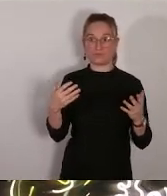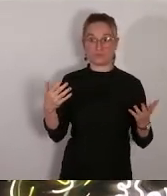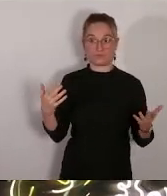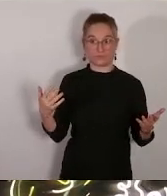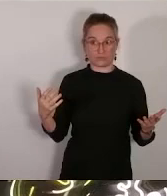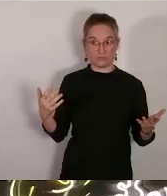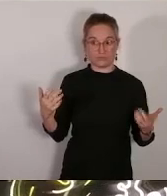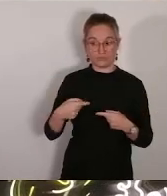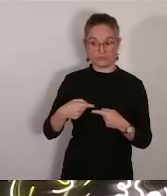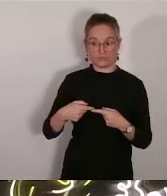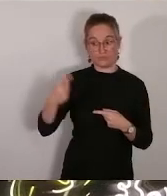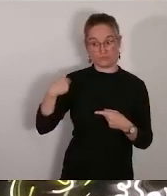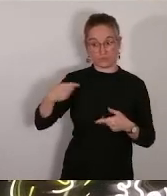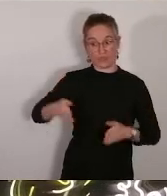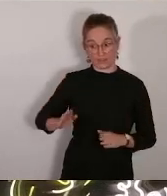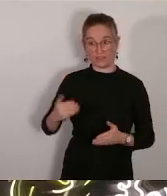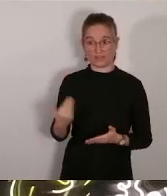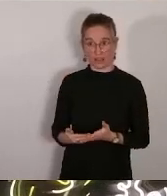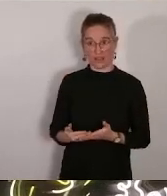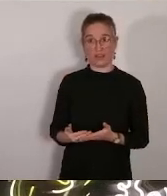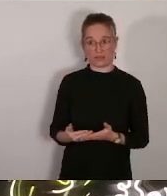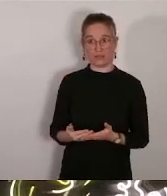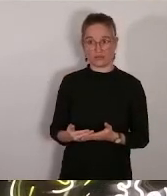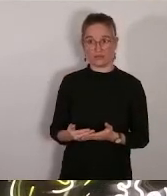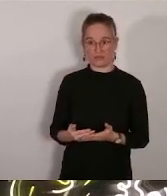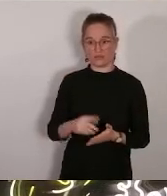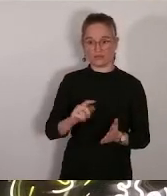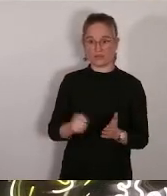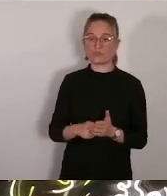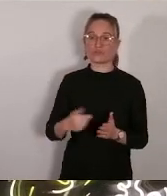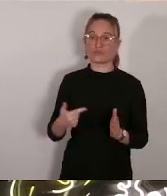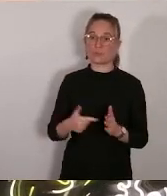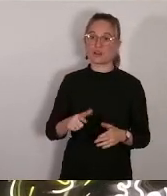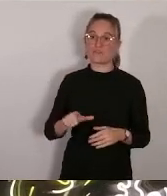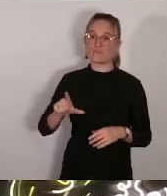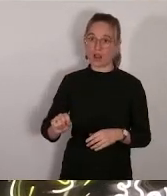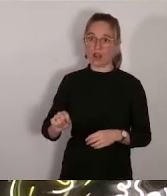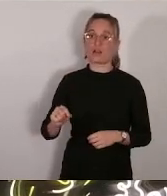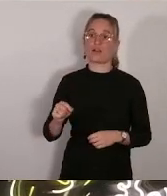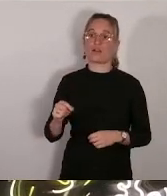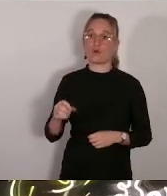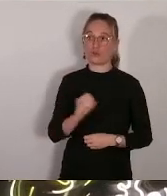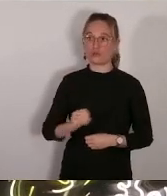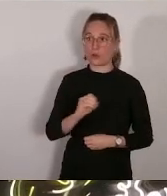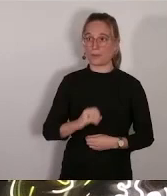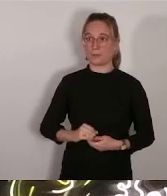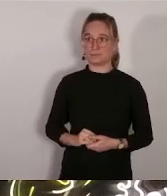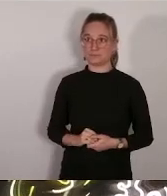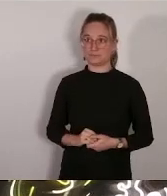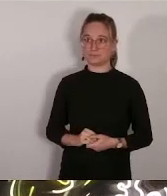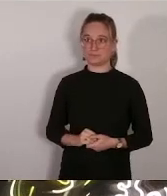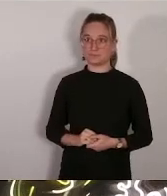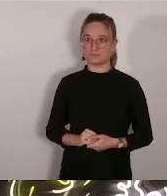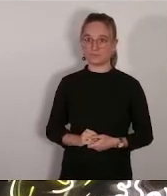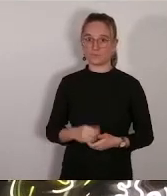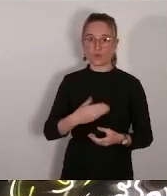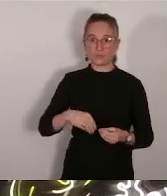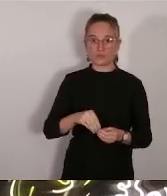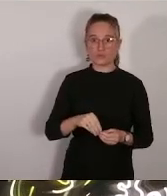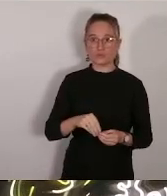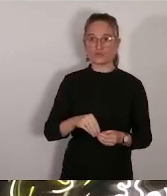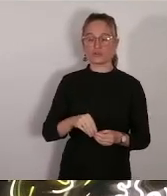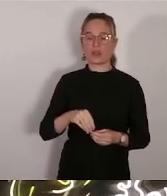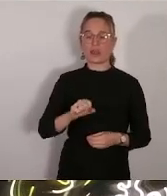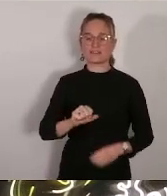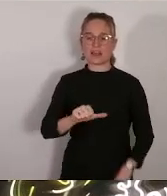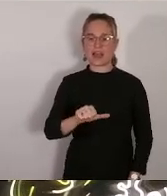5 octobre 2020 par ailleurs il est étonnant de ne pas s'être aperçu des difficultés que rencontrait l'ASAS APH dans l